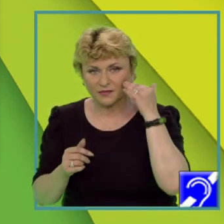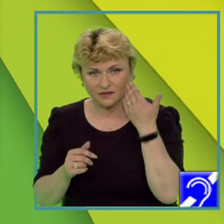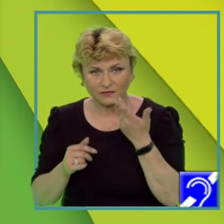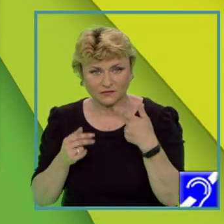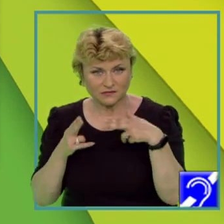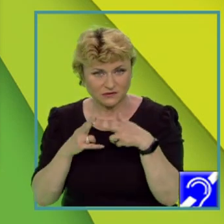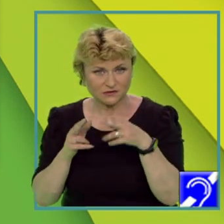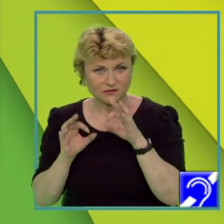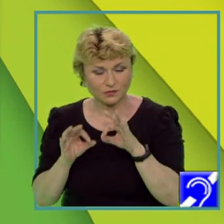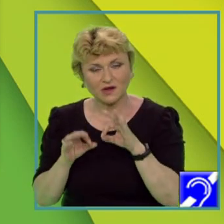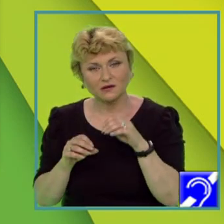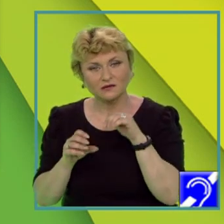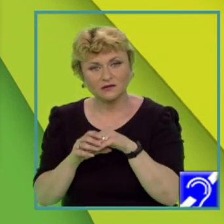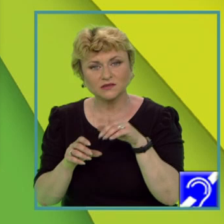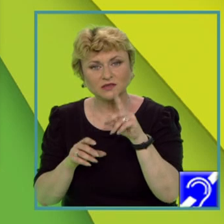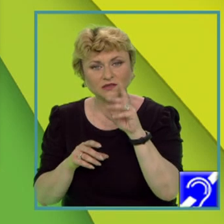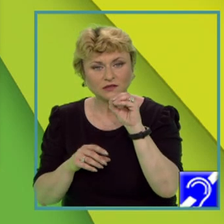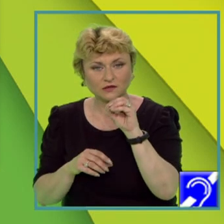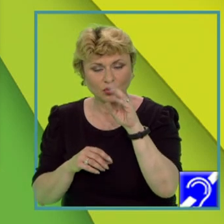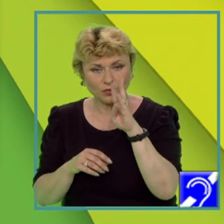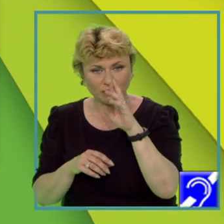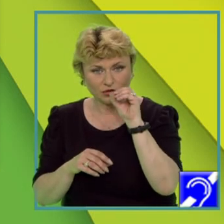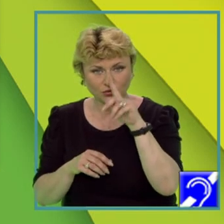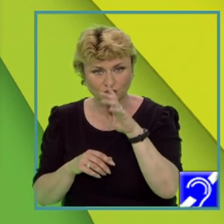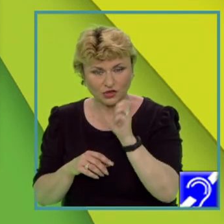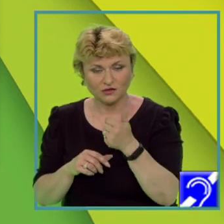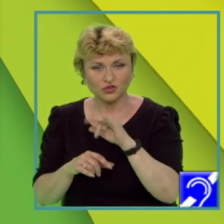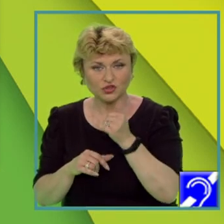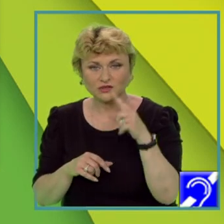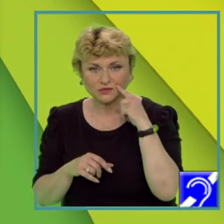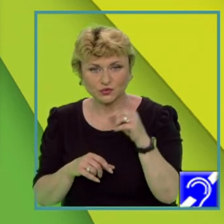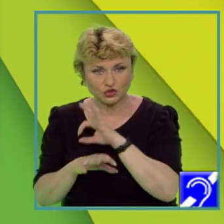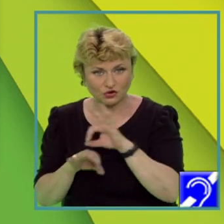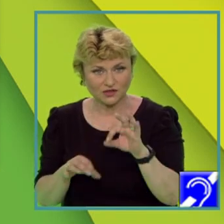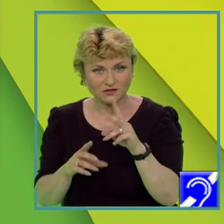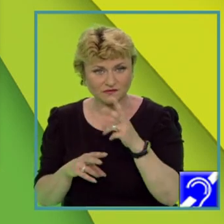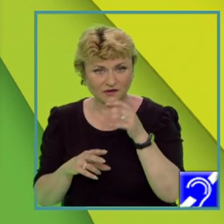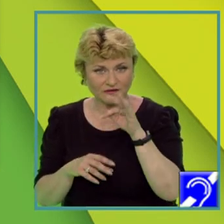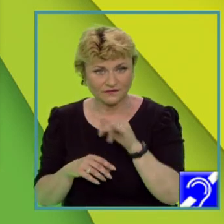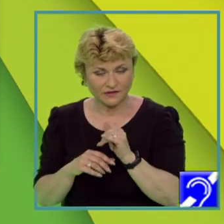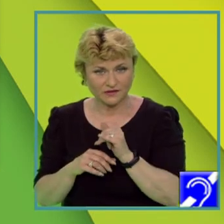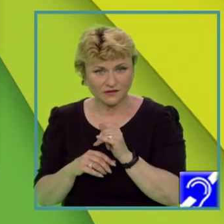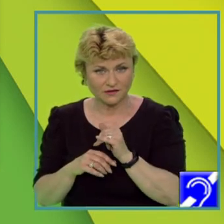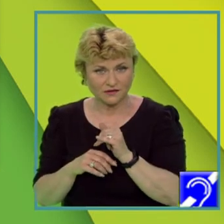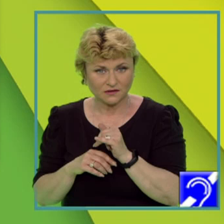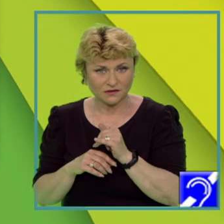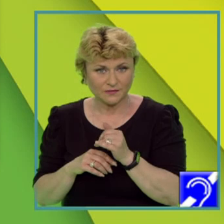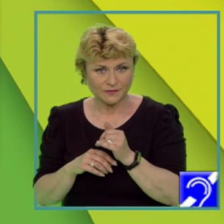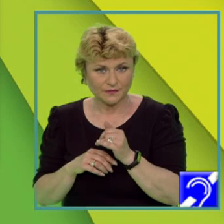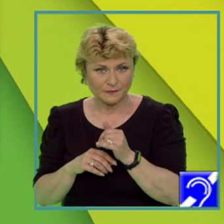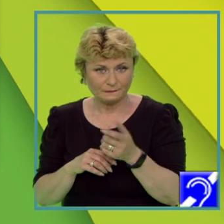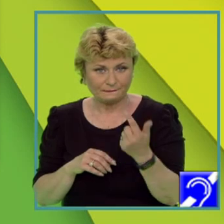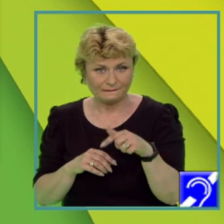întâlnesc numai în podișul Dobrogei. Și atunci răspunsul corect va fi ce mare, respectiv